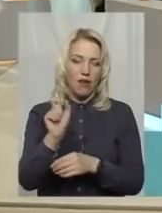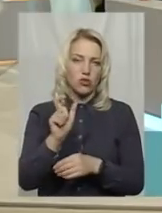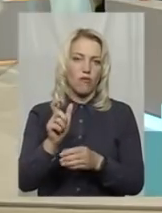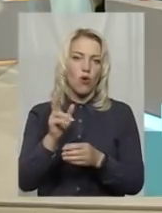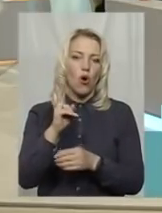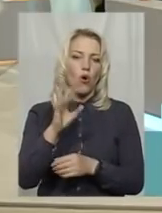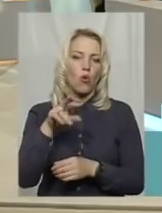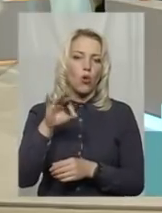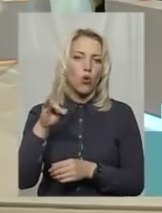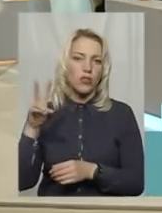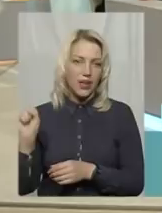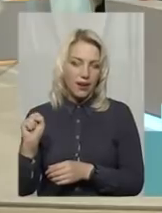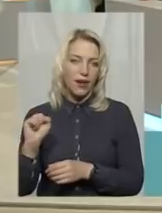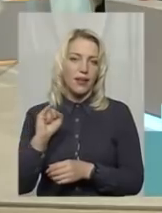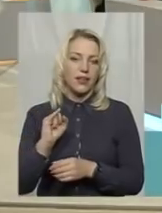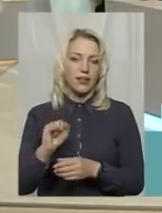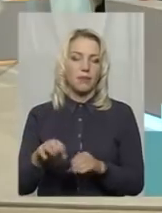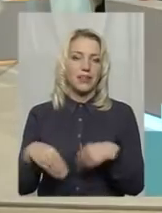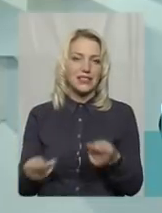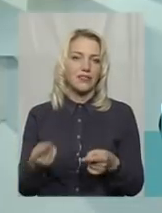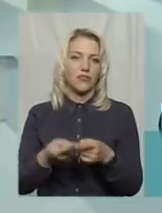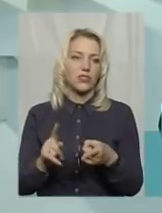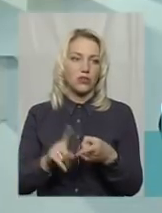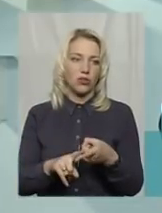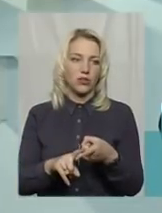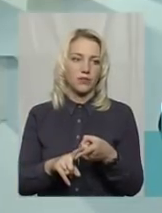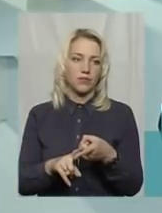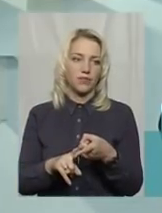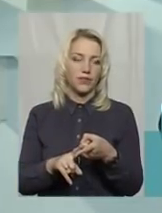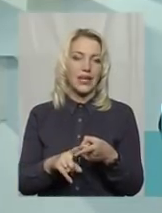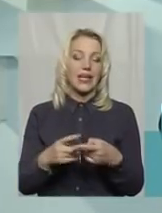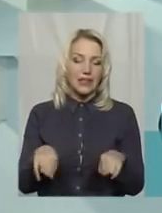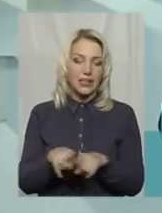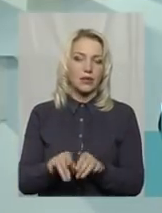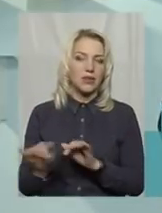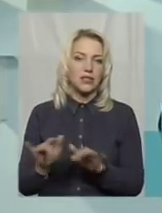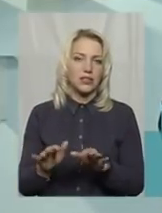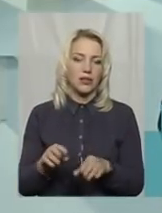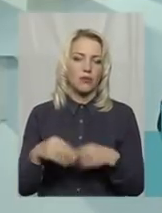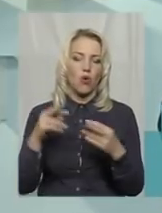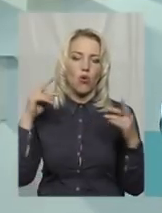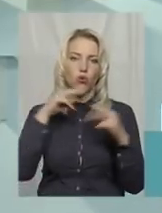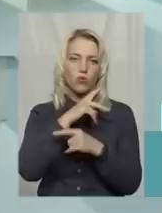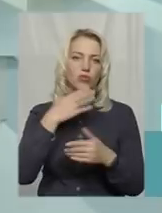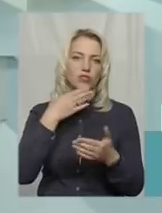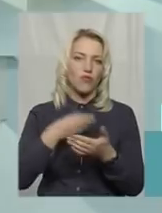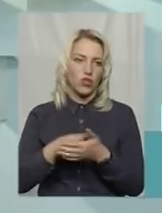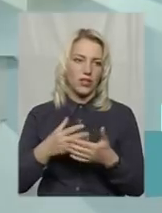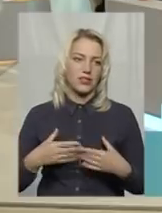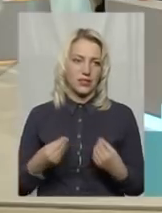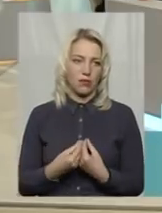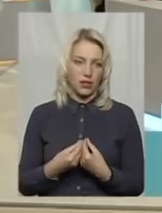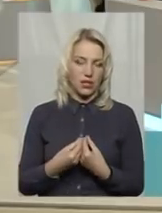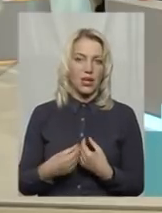водонагрівача, призвівши це такими діями, призвівши до отруєння своєї сім'ї. Благо